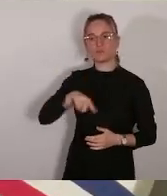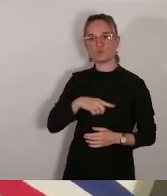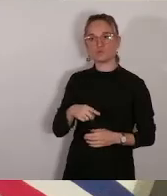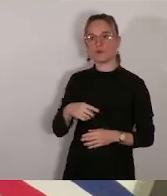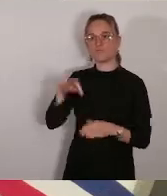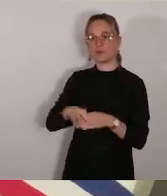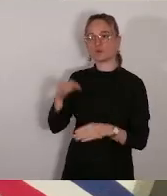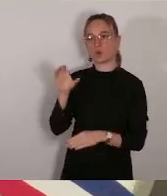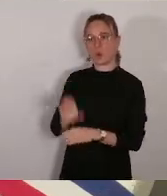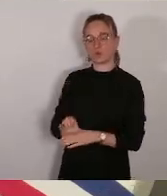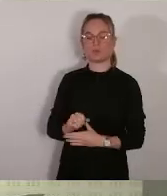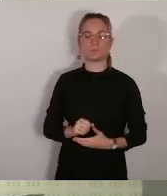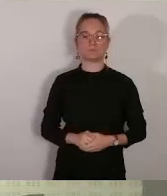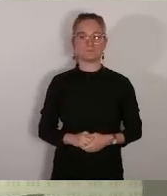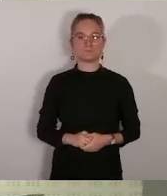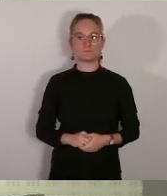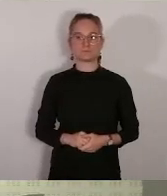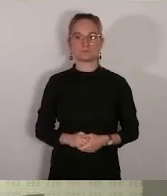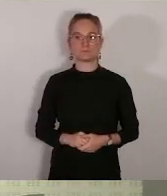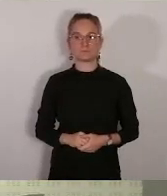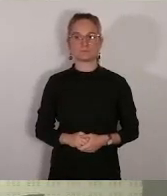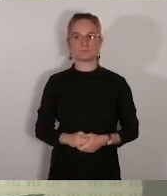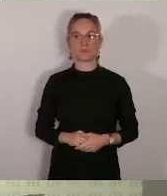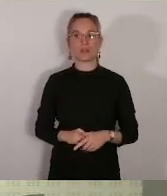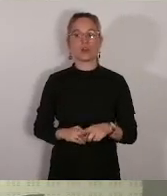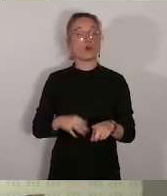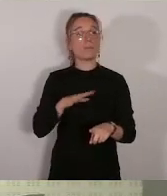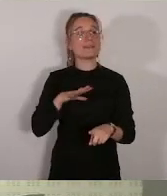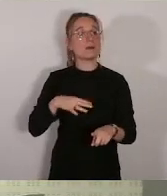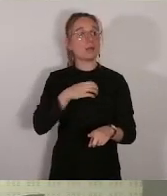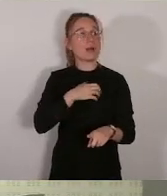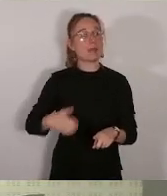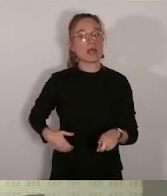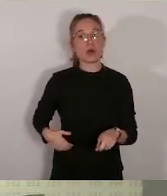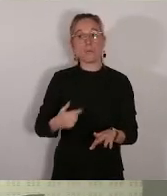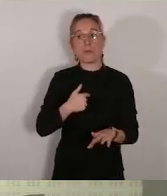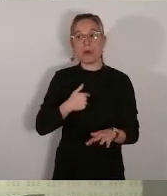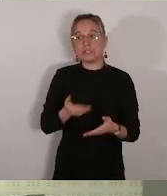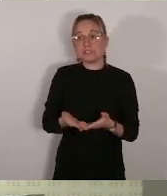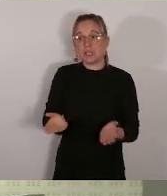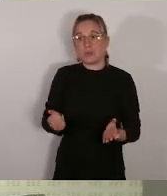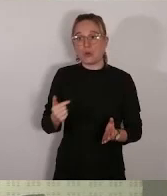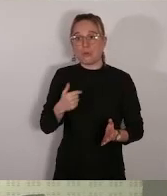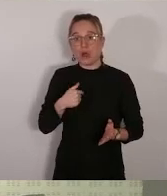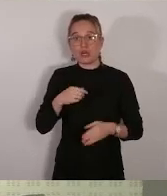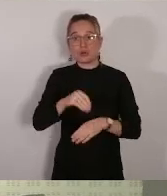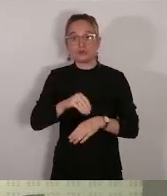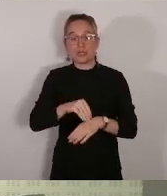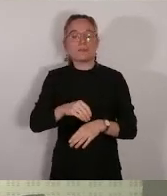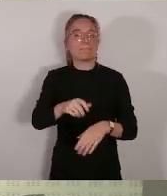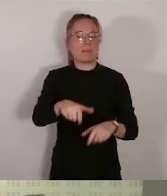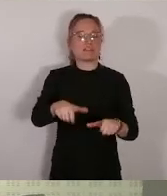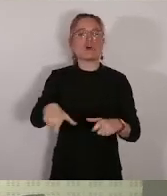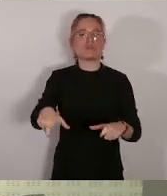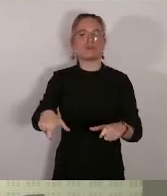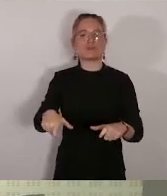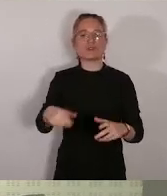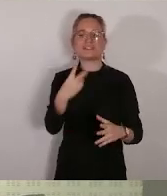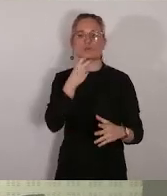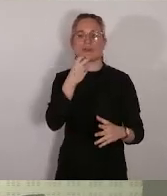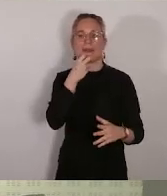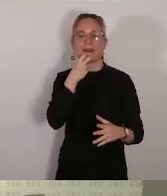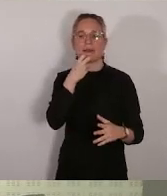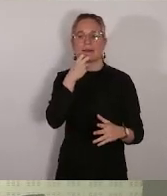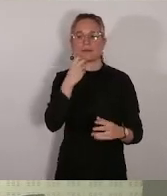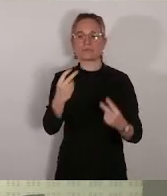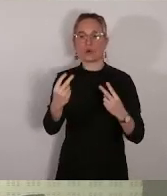nos concitoyens qui écoutent ce qui vient d'être dit à